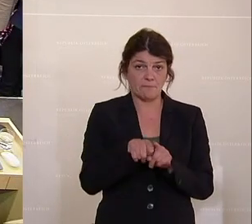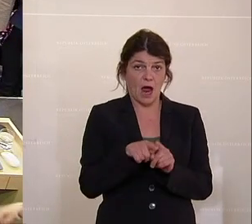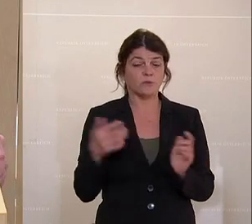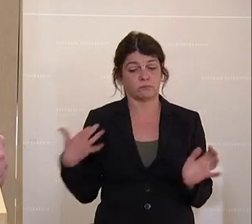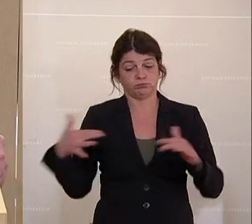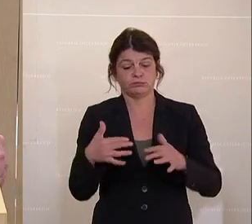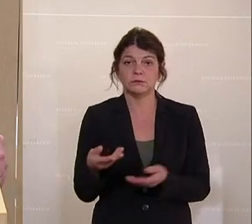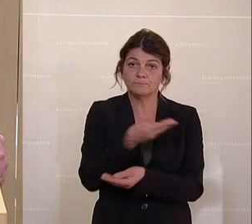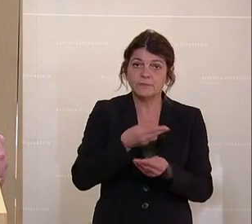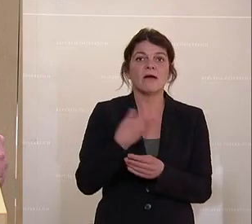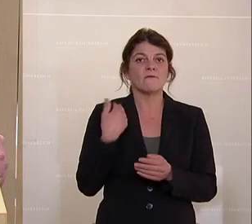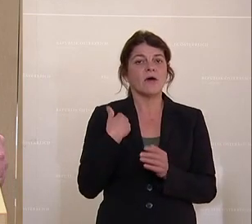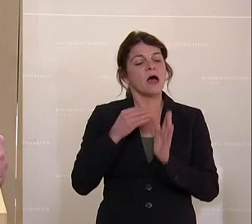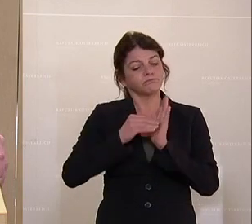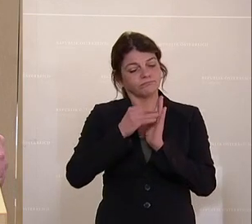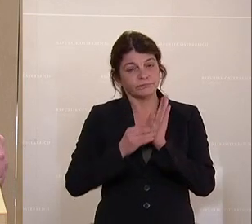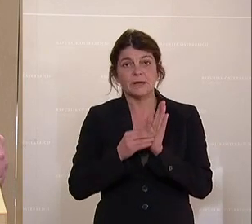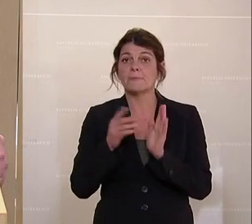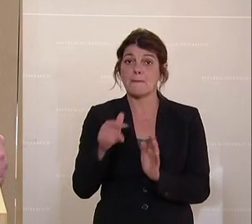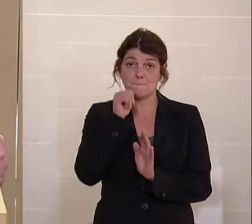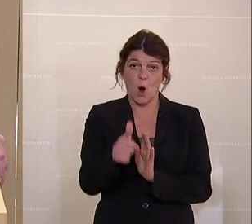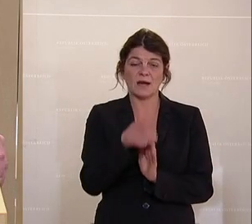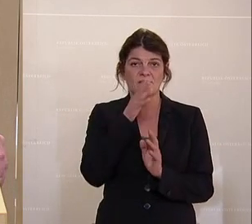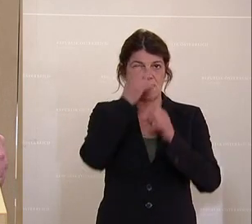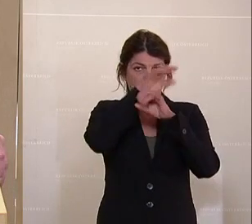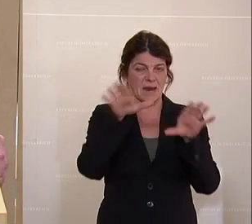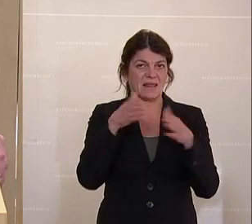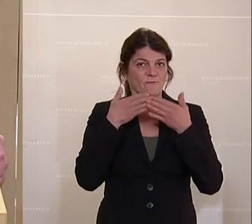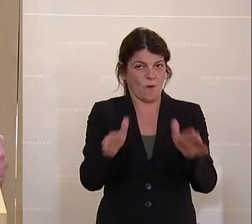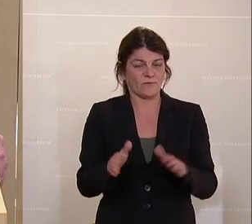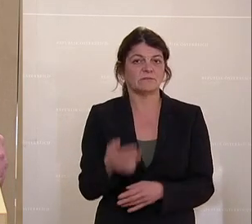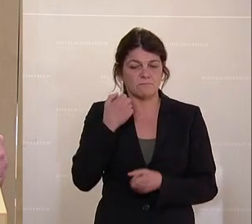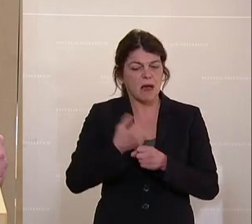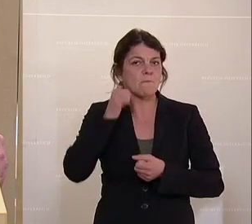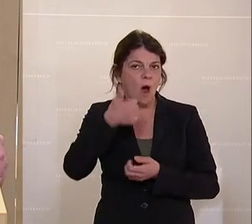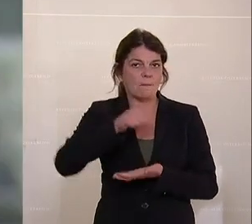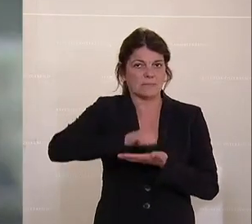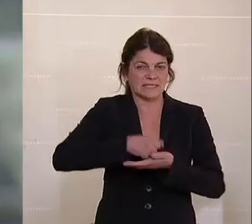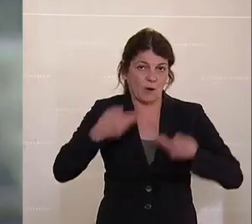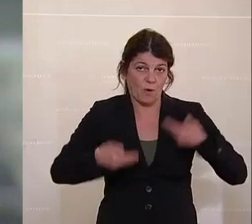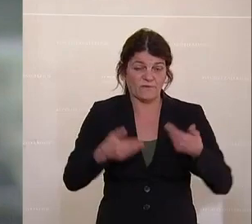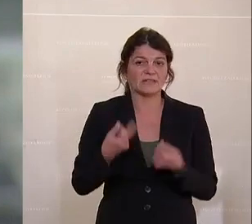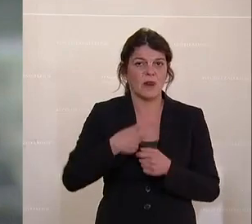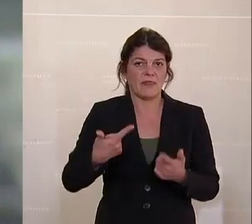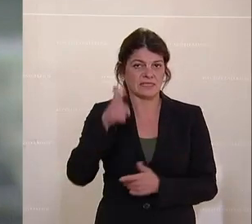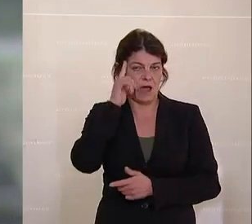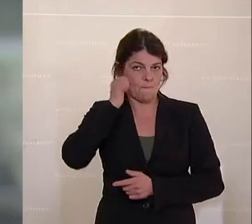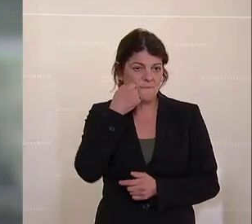Resolution formuliert, die morgen medienöffentlich in einer Pressekonferenz von Landeshauptmann